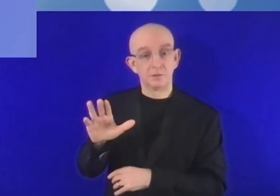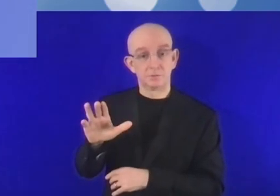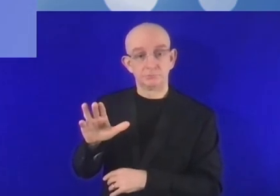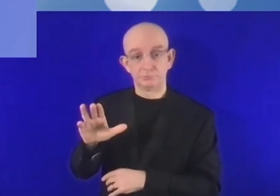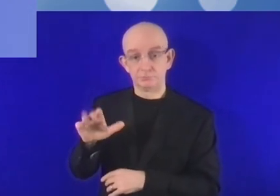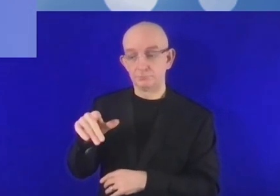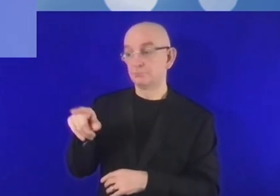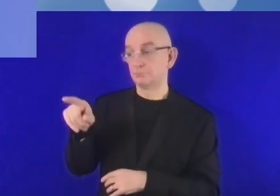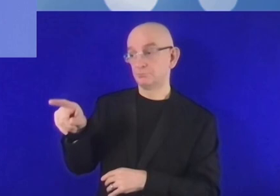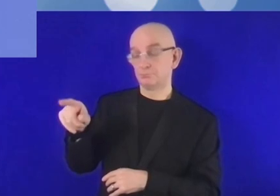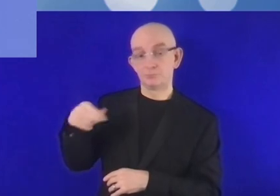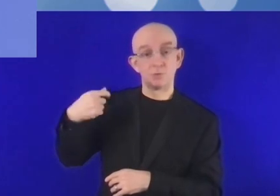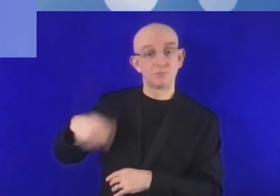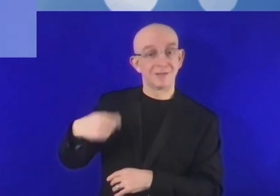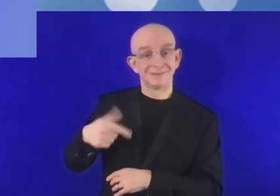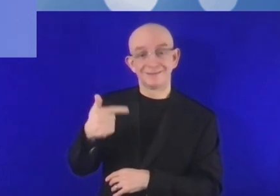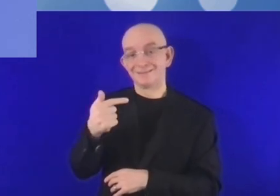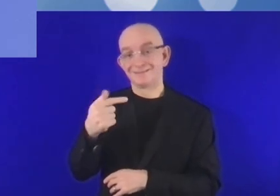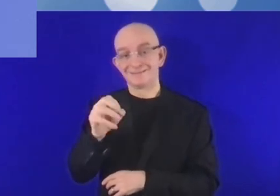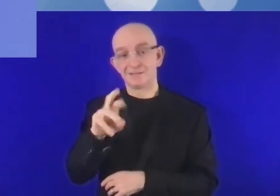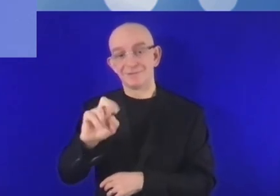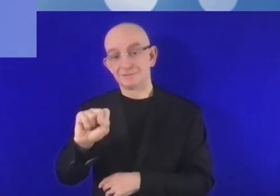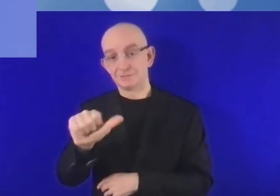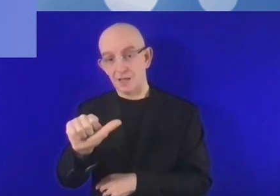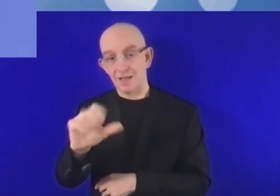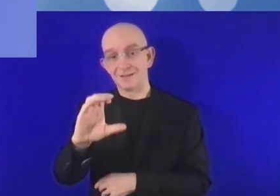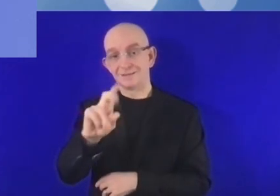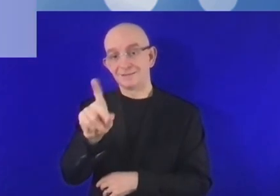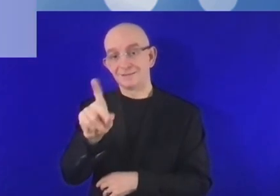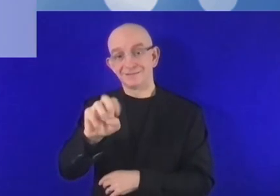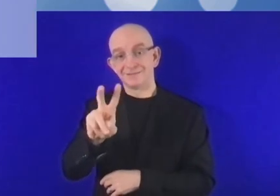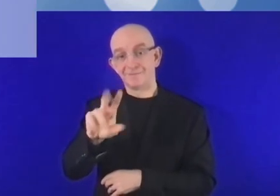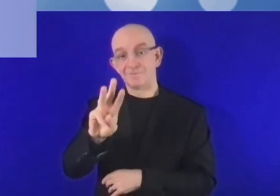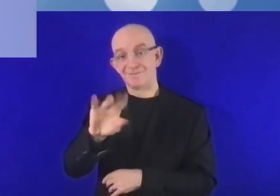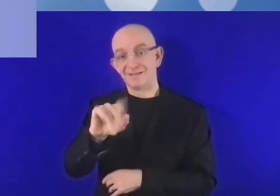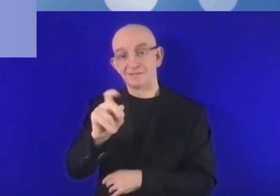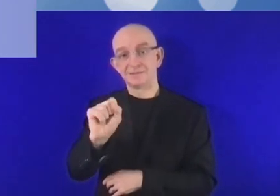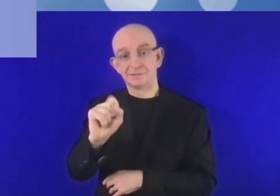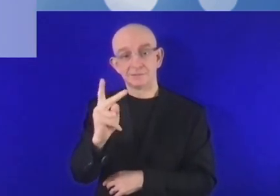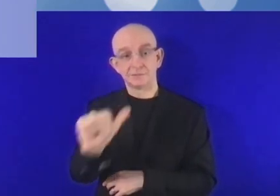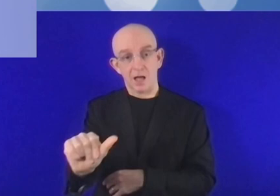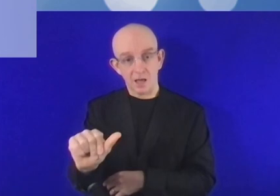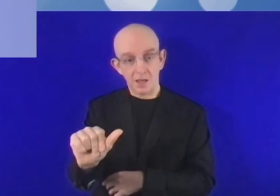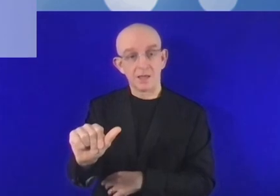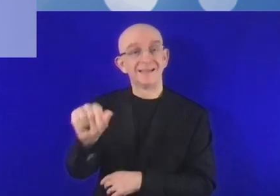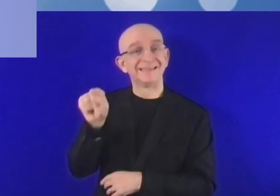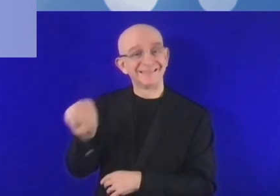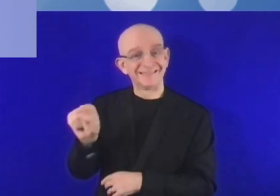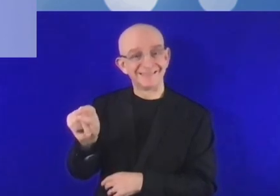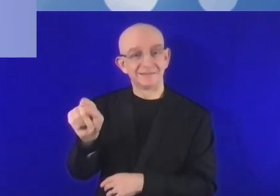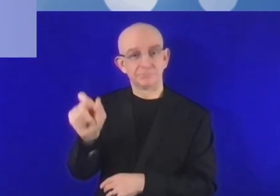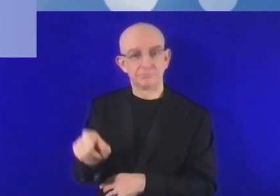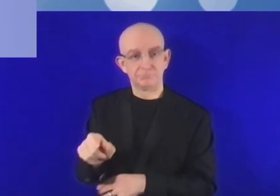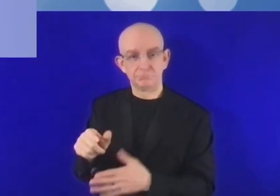vice-présidente de la Banque européenne de développement, Madame Teresa Cervinska. Ça avait beaucoup d'intérêt que j'attends votre point de vue.